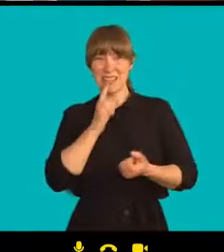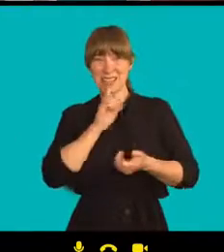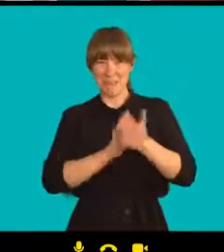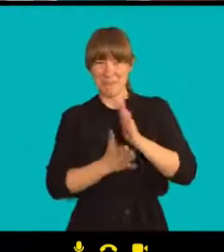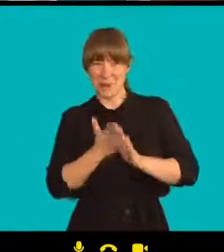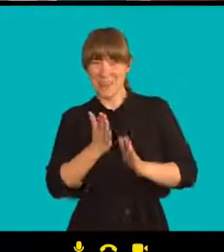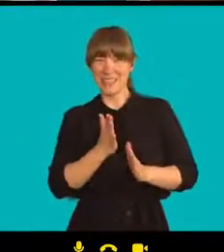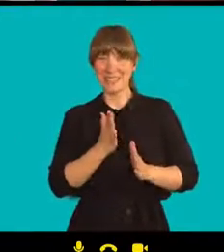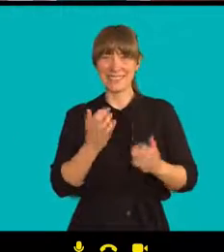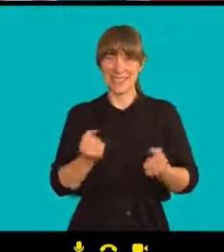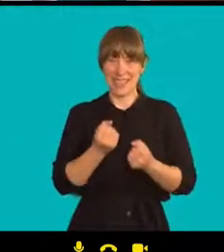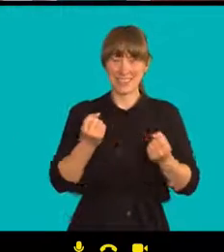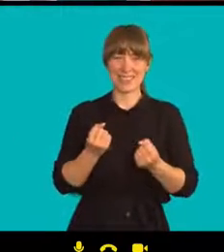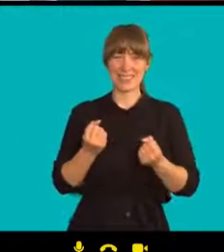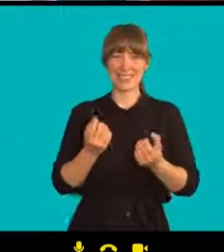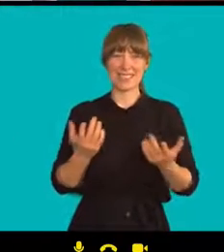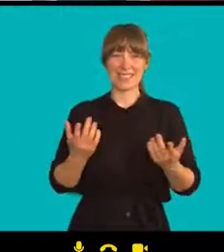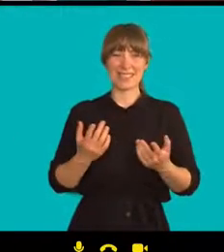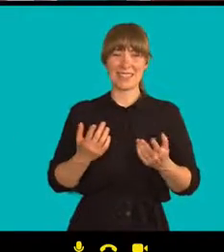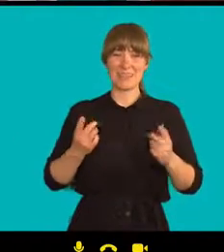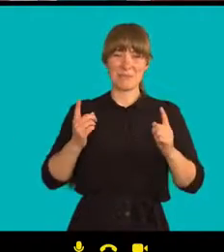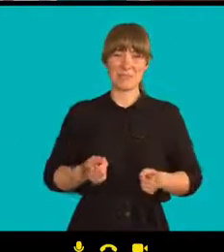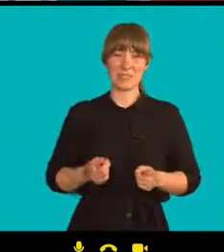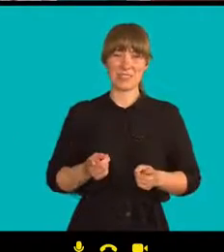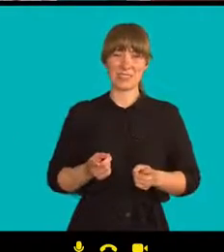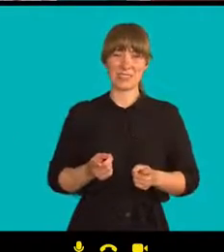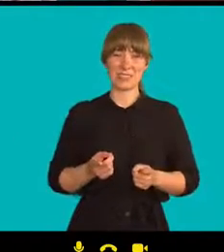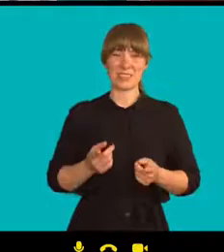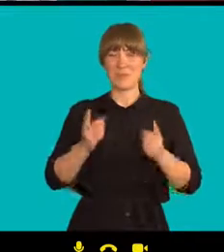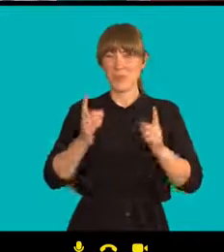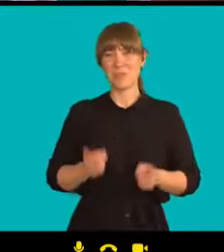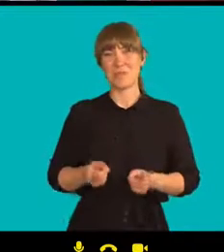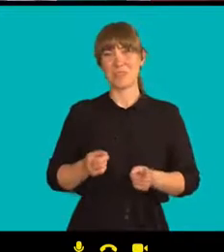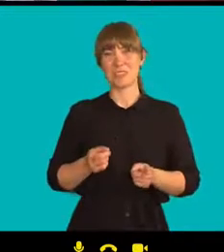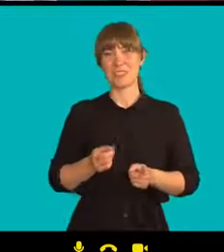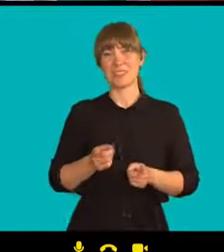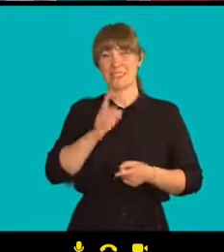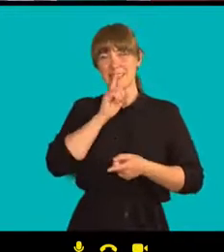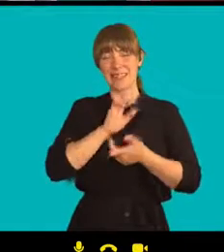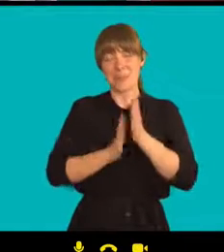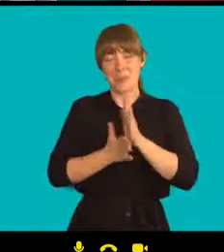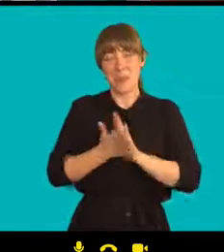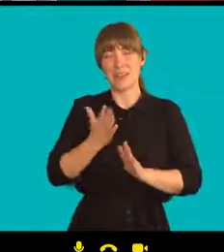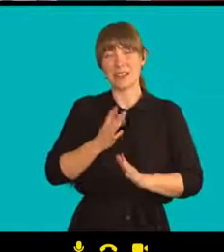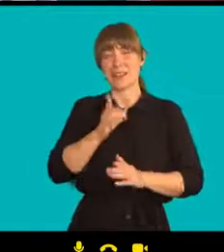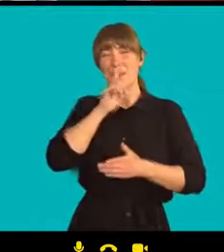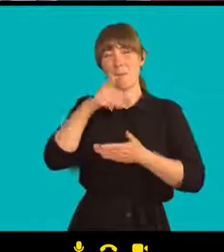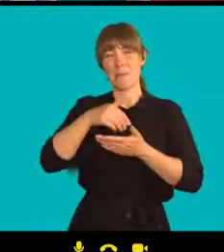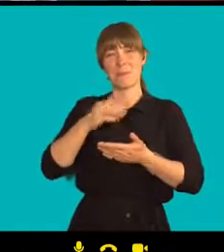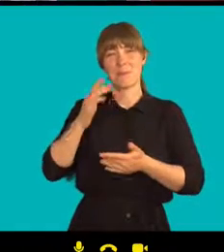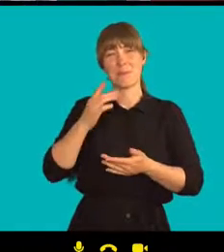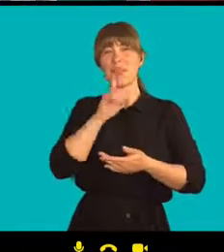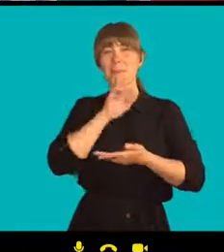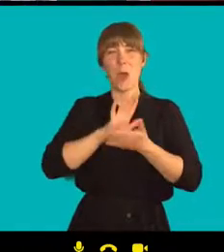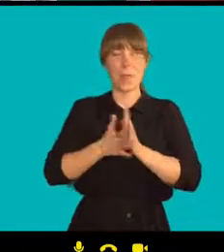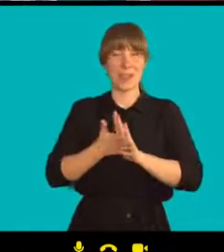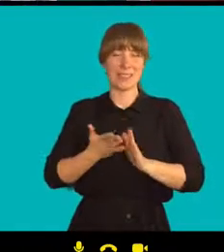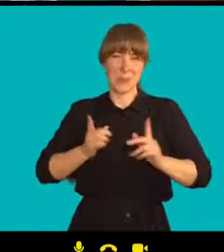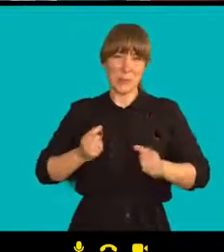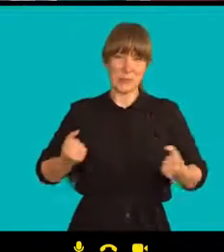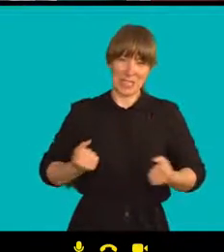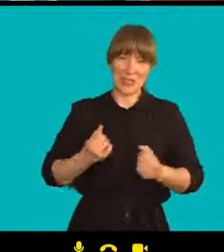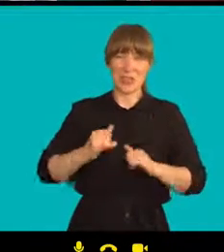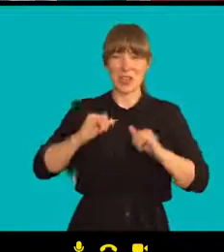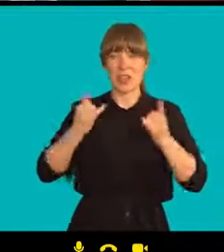musím se držet možná té diplomické korektnosti. Já jsem přesvědčen, že